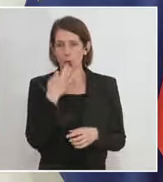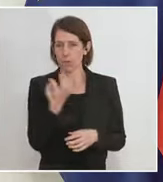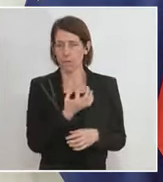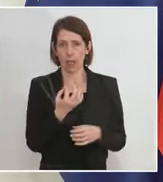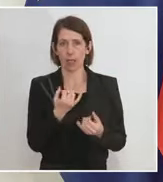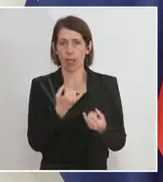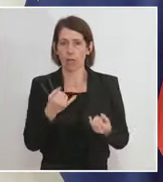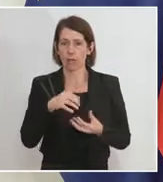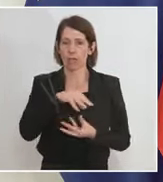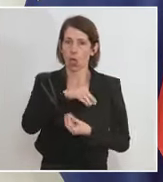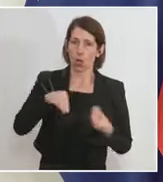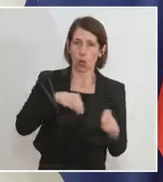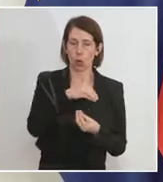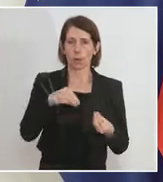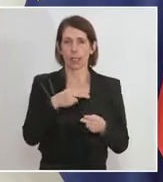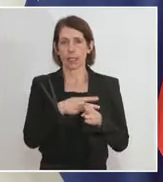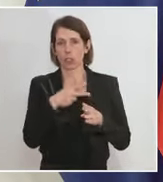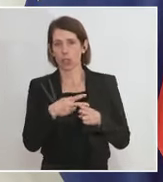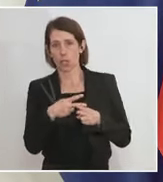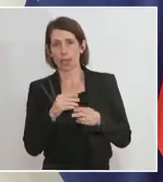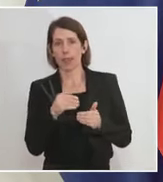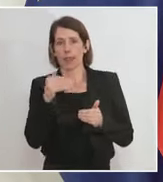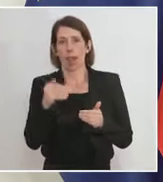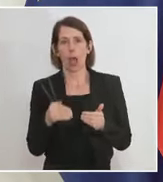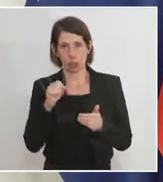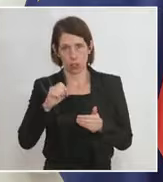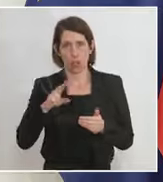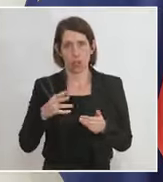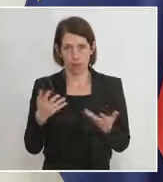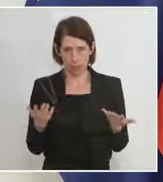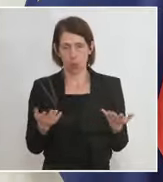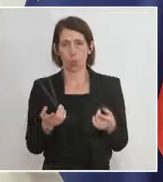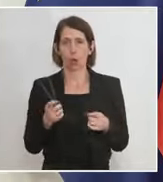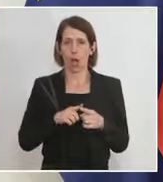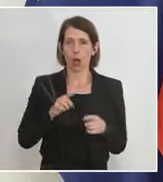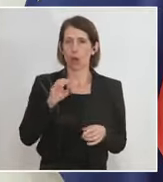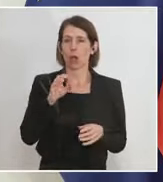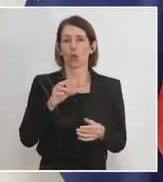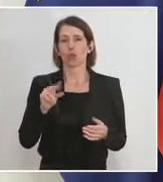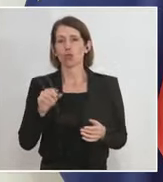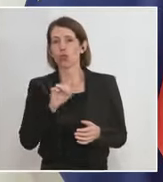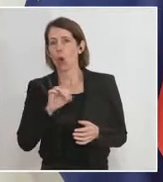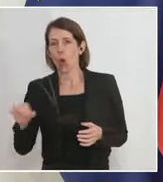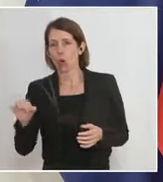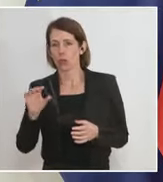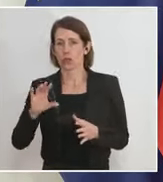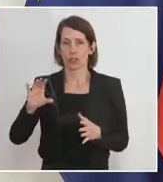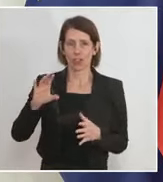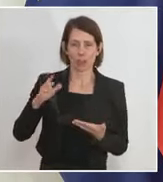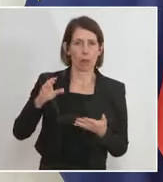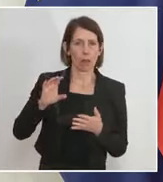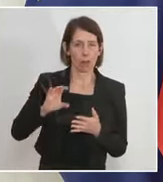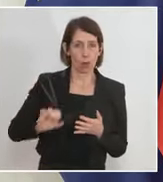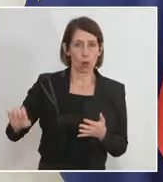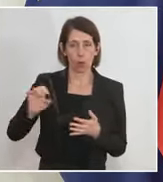man umgeht mit den Staaten außerhalb der Europäischen Union und das kann Südostasien sein, Nordafrika, Türkei. Also